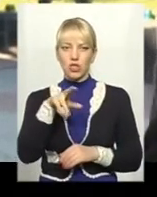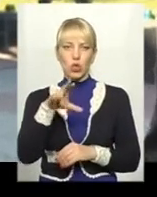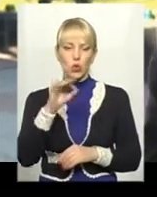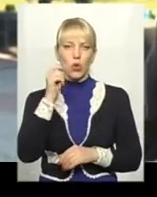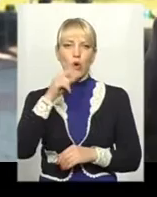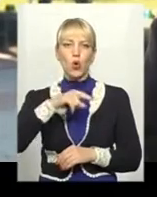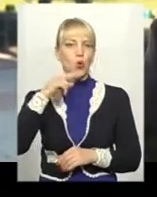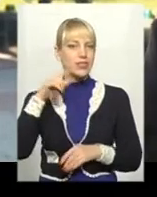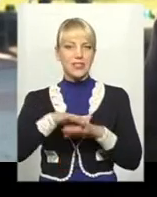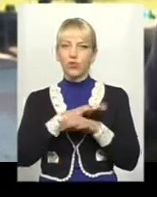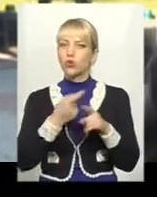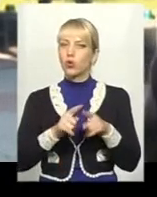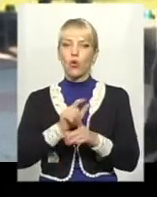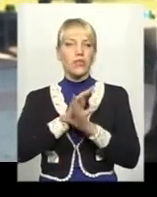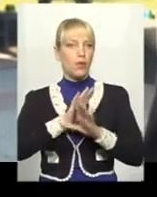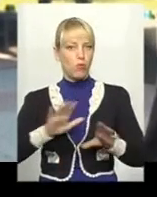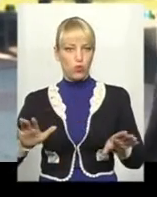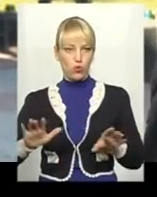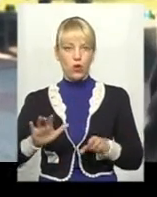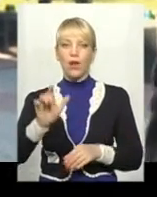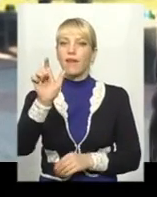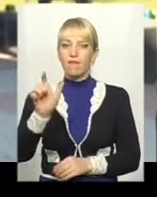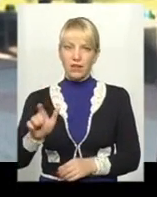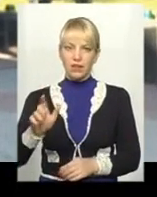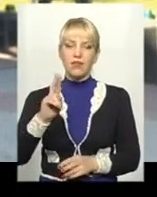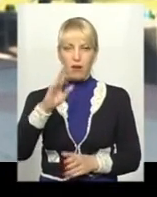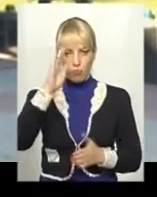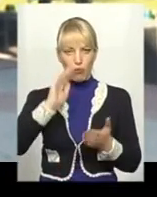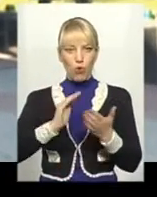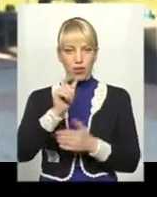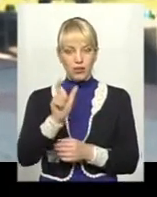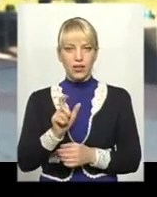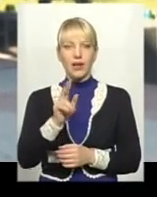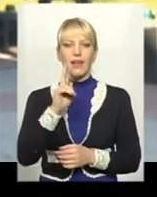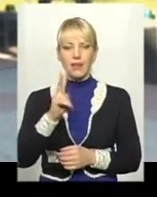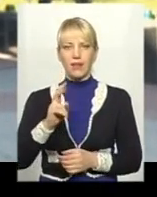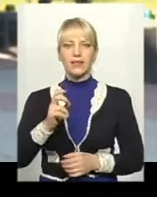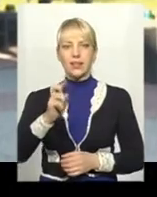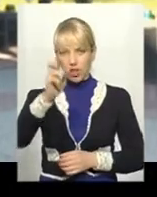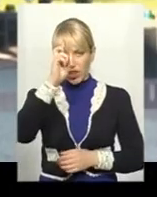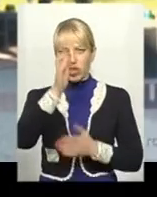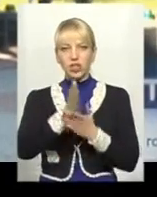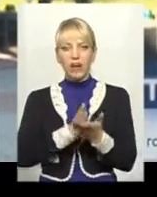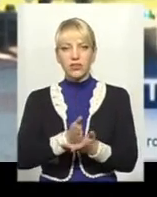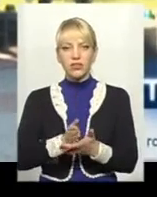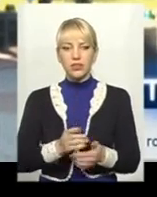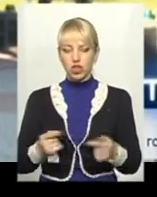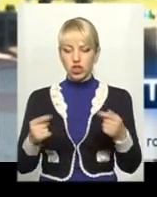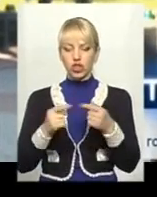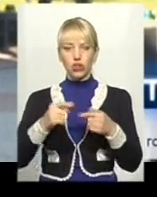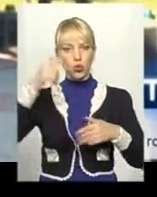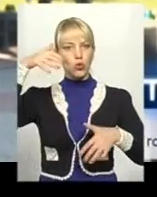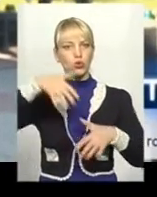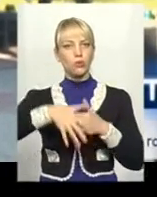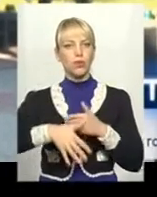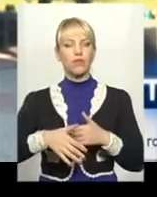народу. Цього не було. Він абсолютно як політик, як державник, чітко розумів природу